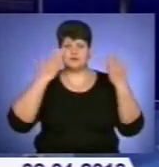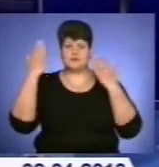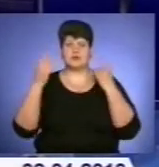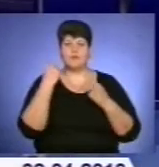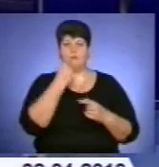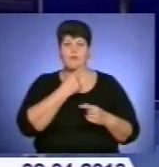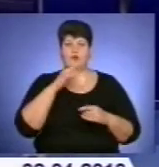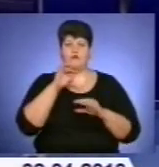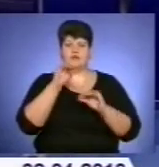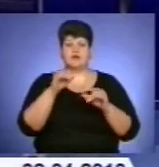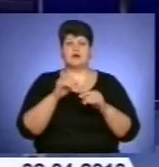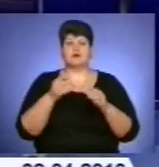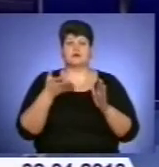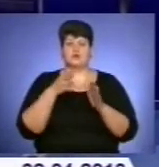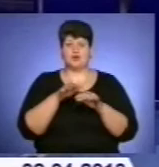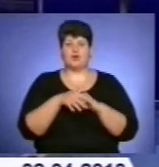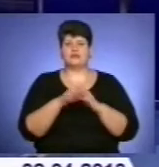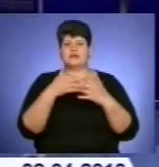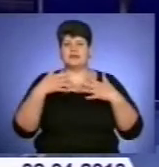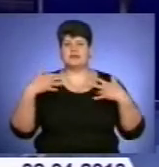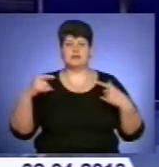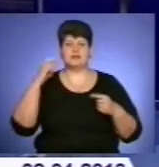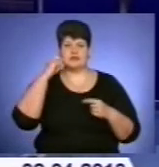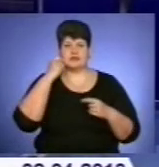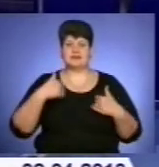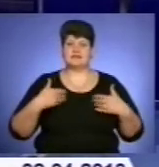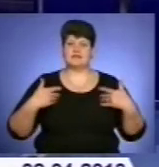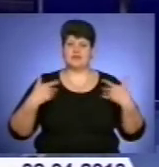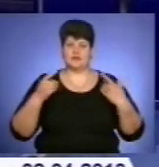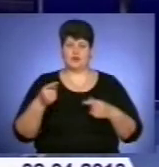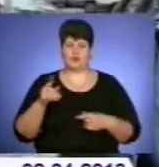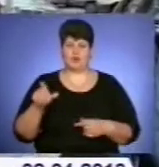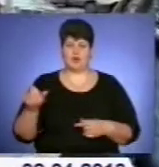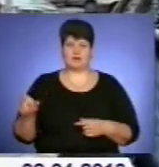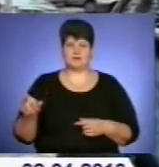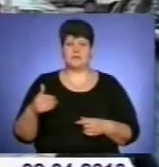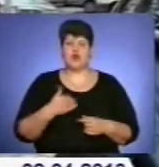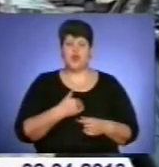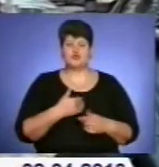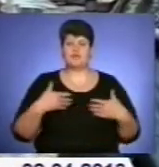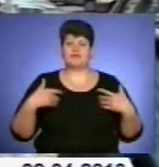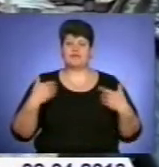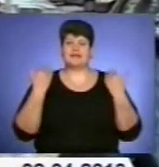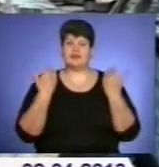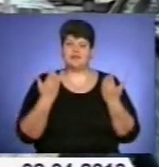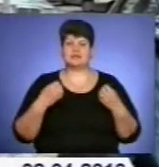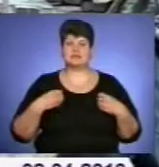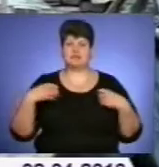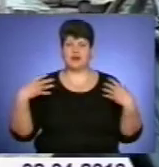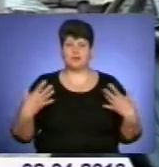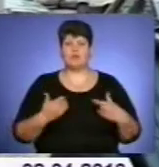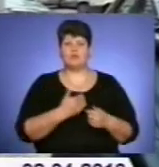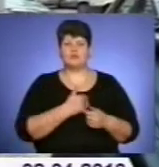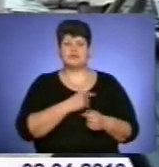розраховане на різні вікові категорії. З цієї нагоди нас вітають тернополяни. Я хочу привітати вас святом, побажати